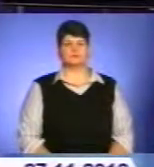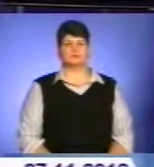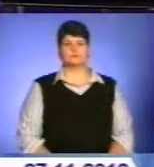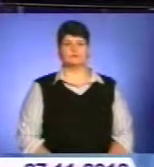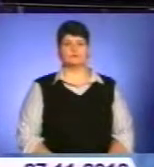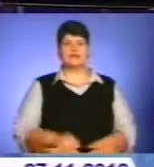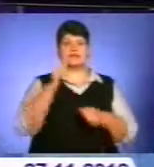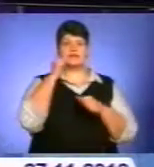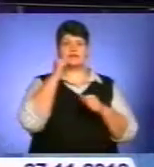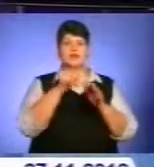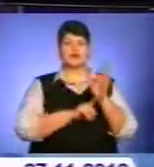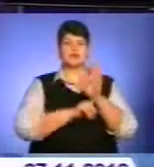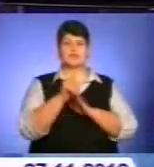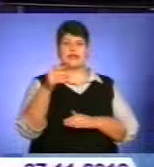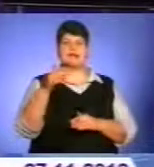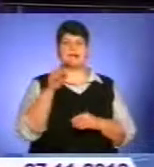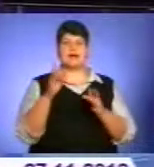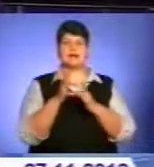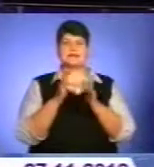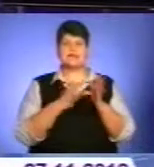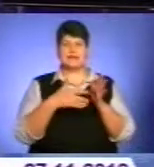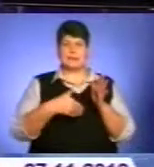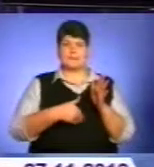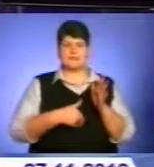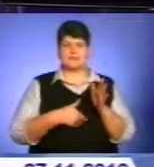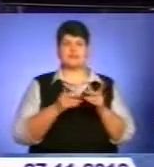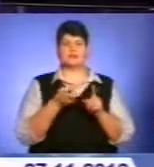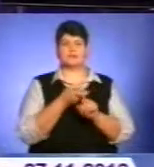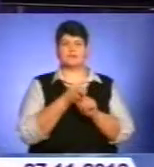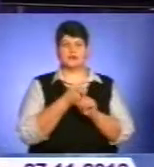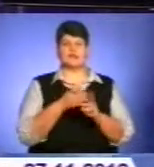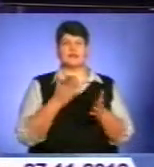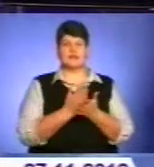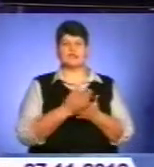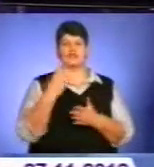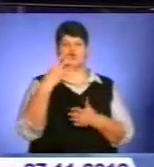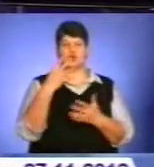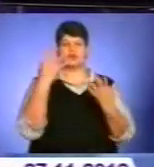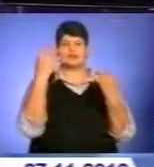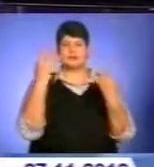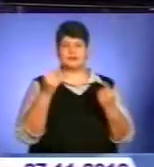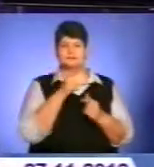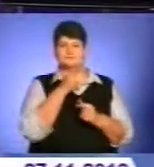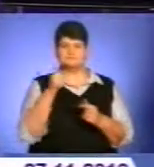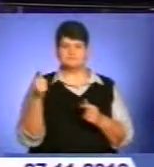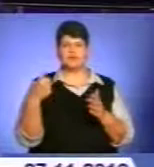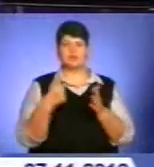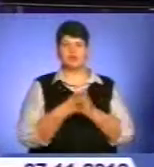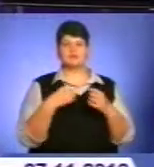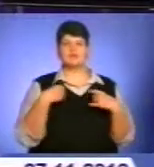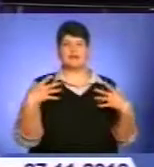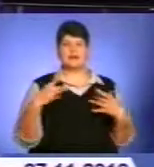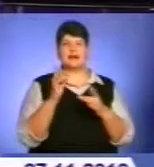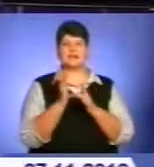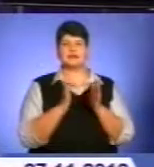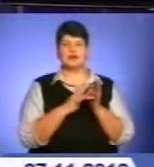Завтра розпочинається різняний піст. Як і Великодній, він належить до найдовших уроців і триває 40 днів. Аж до свята Різдва Христового.